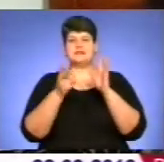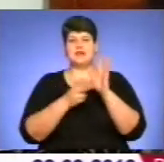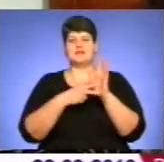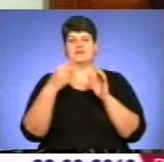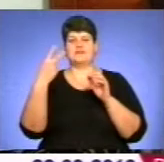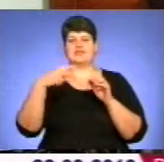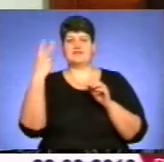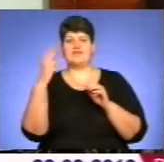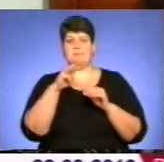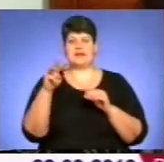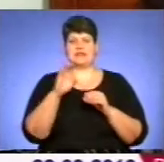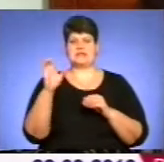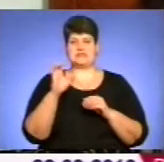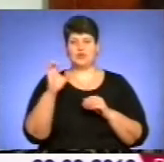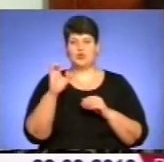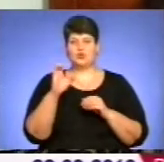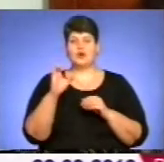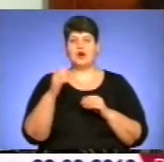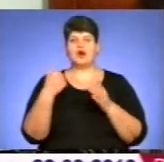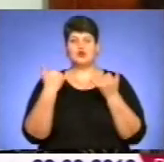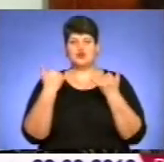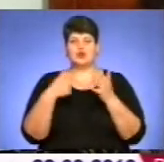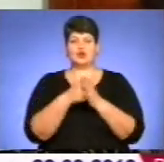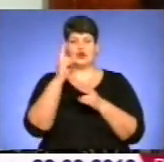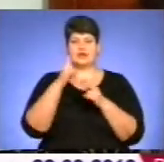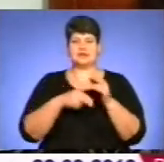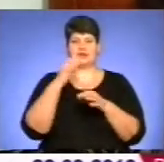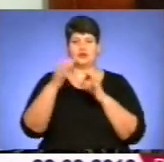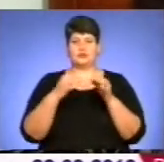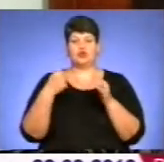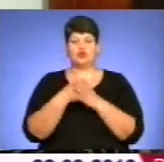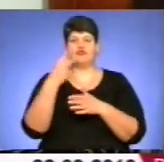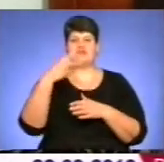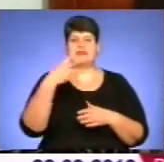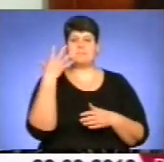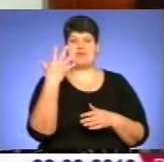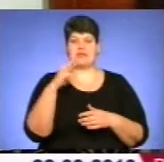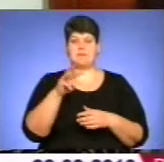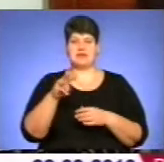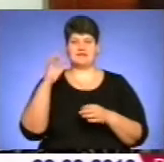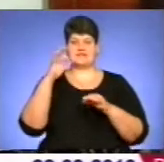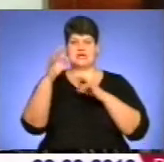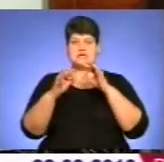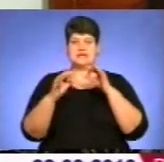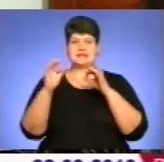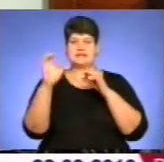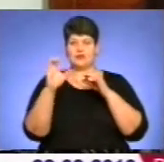метри за секунду. Сьогодні до кінця доби місцями до 25 метрів за секунду. І на ніч